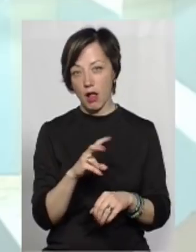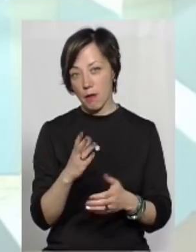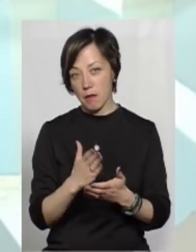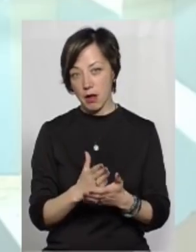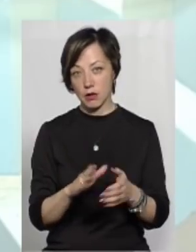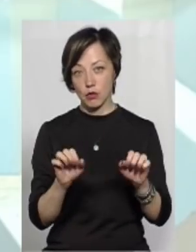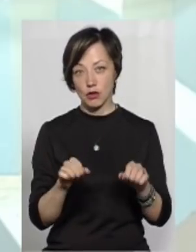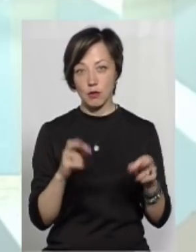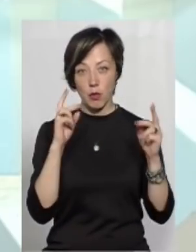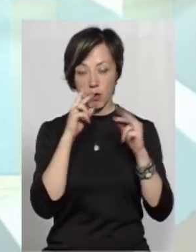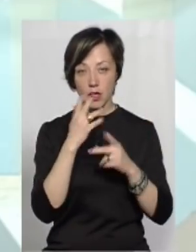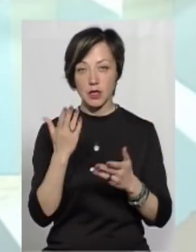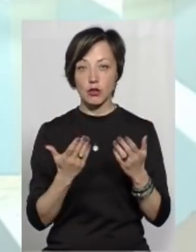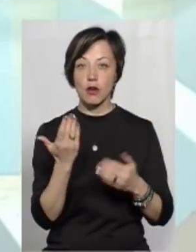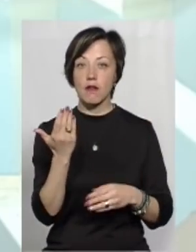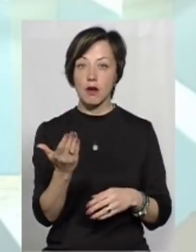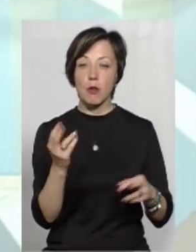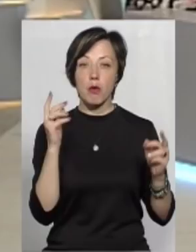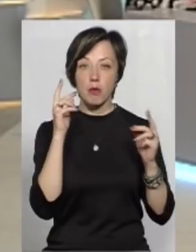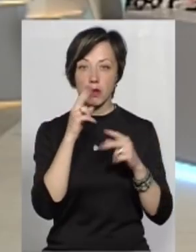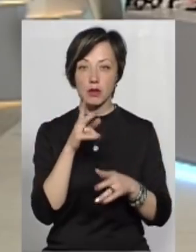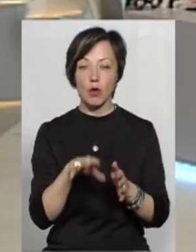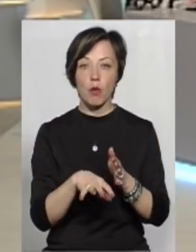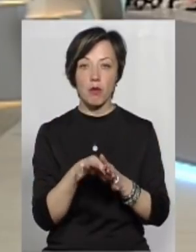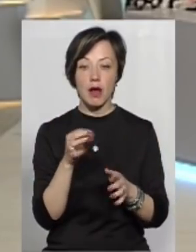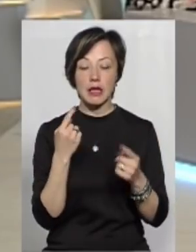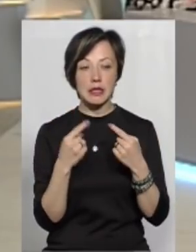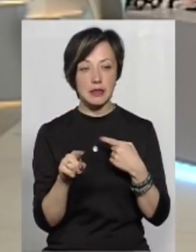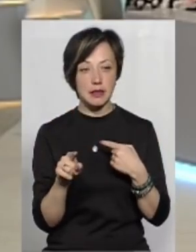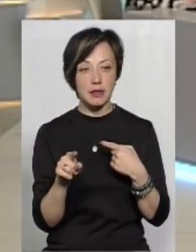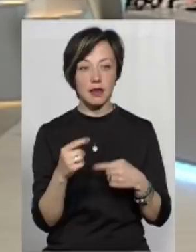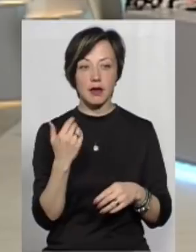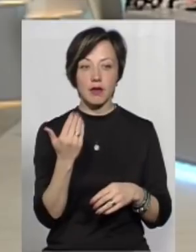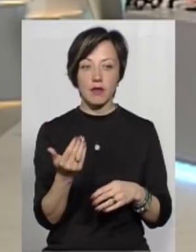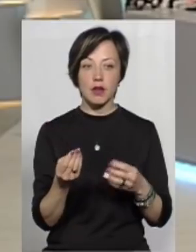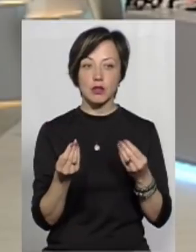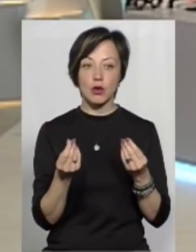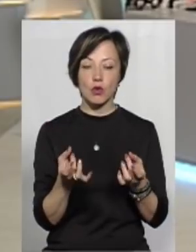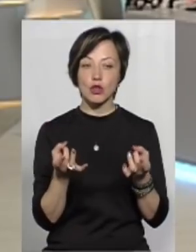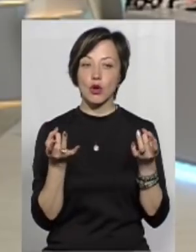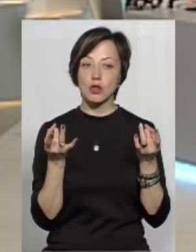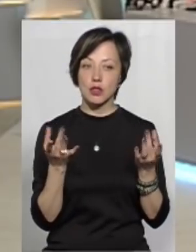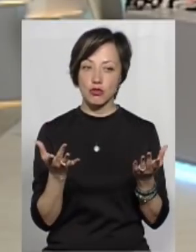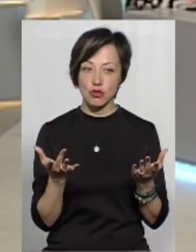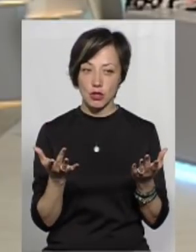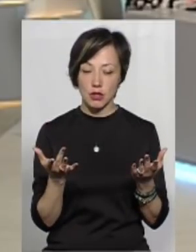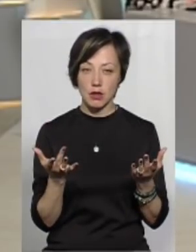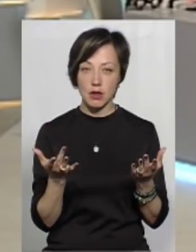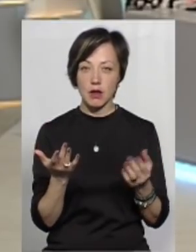можливість помилитися. Але якщо ви помилилися, обрали не тих, ваші гроші розтранжирили,